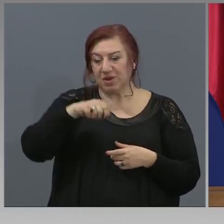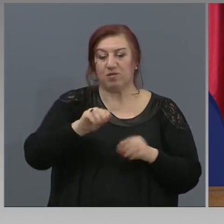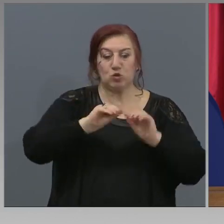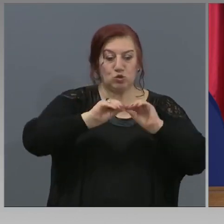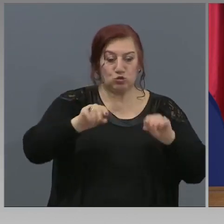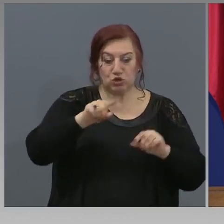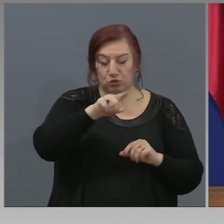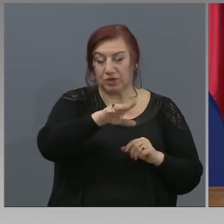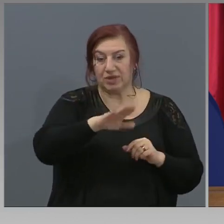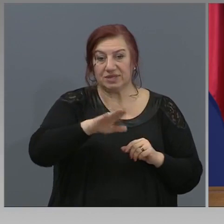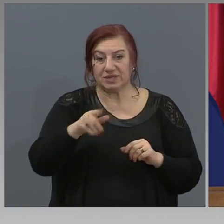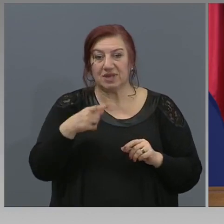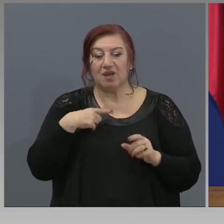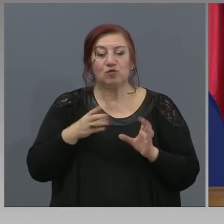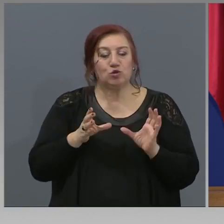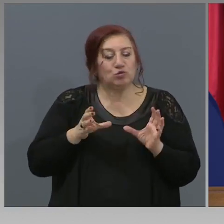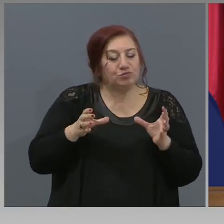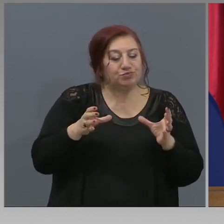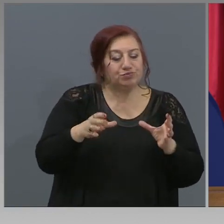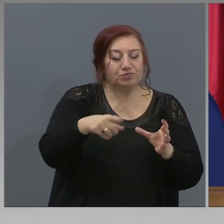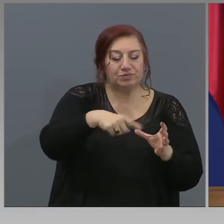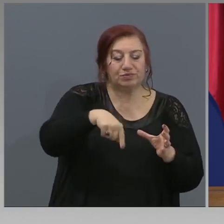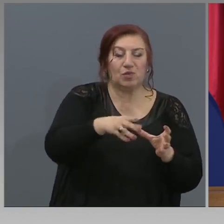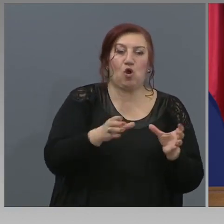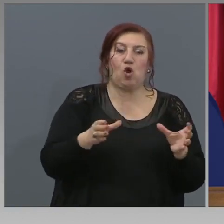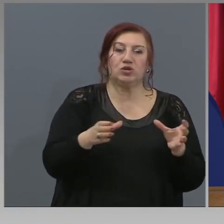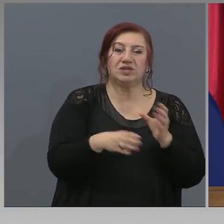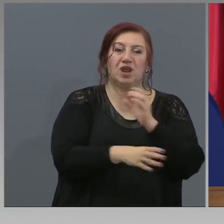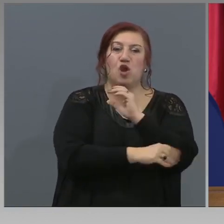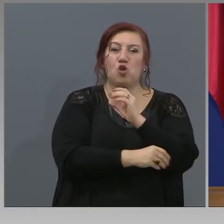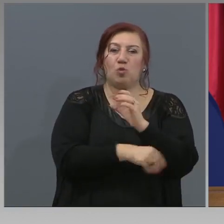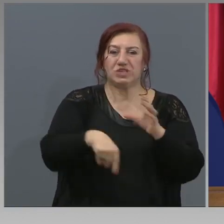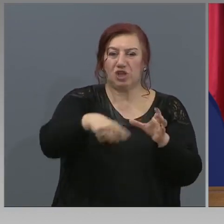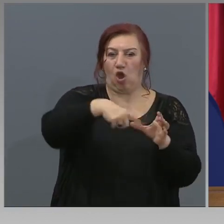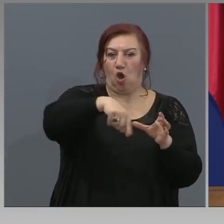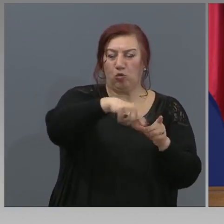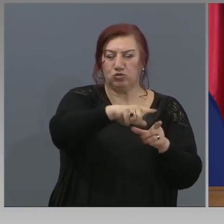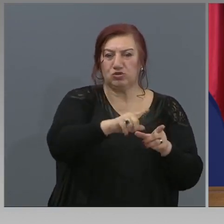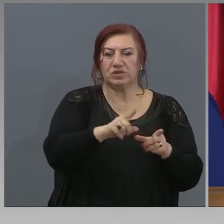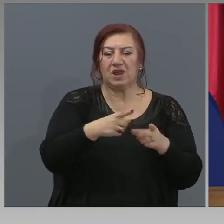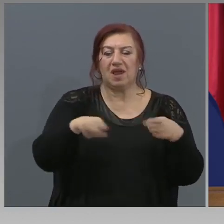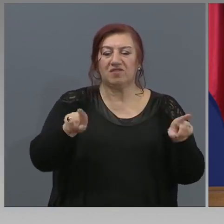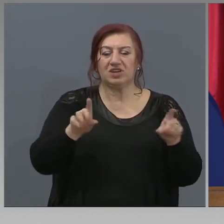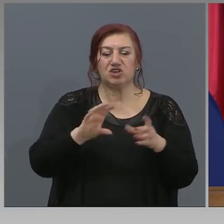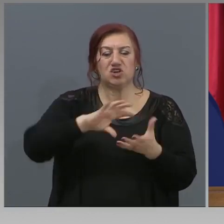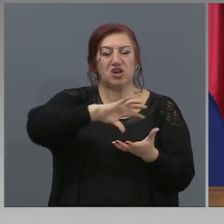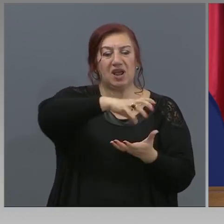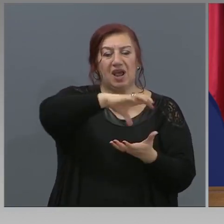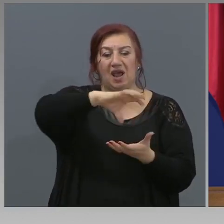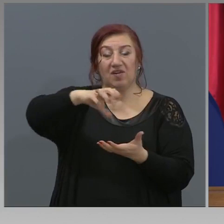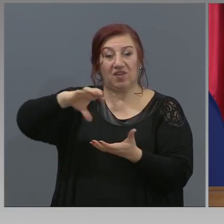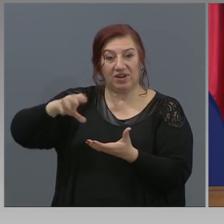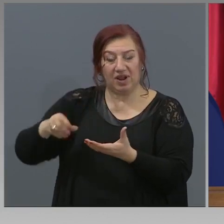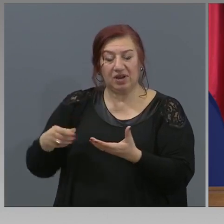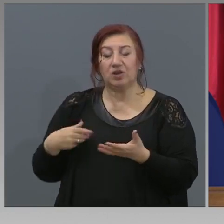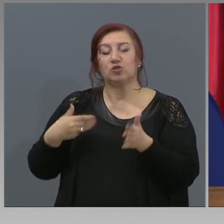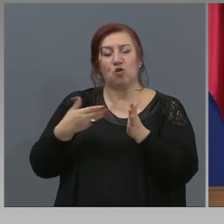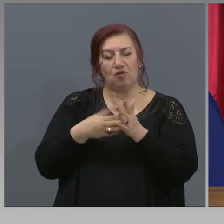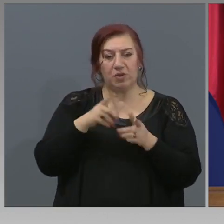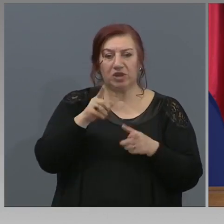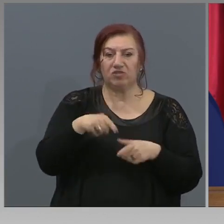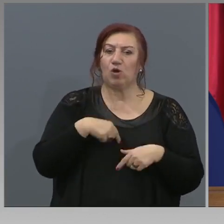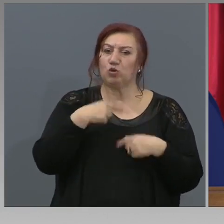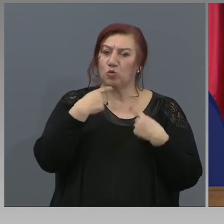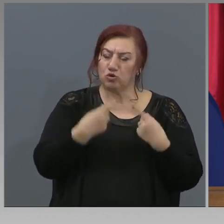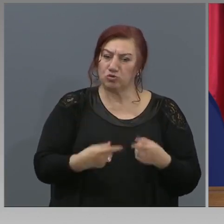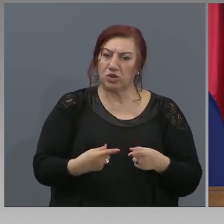в концентрираните ромски общности и обособените квартали. Но въпреки това, това, което можем да кажем като